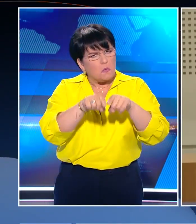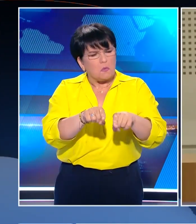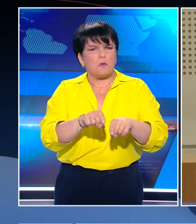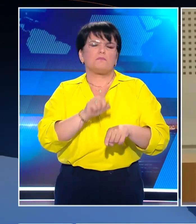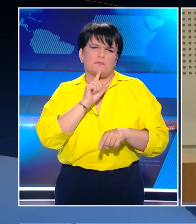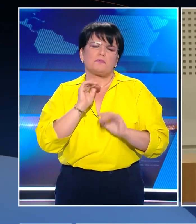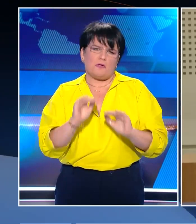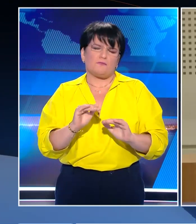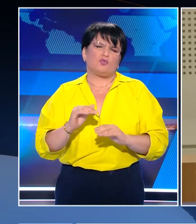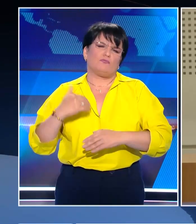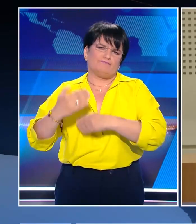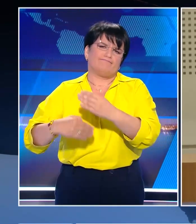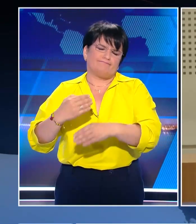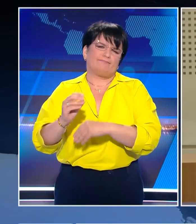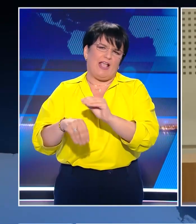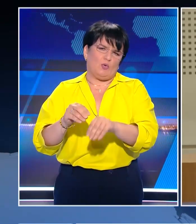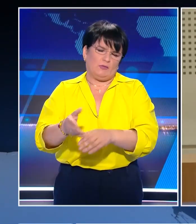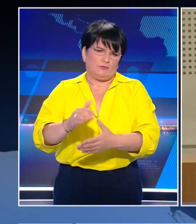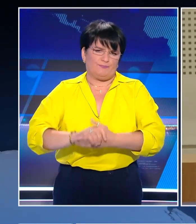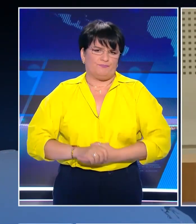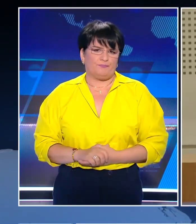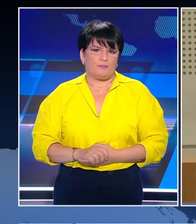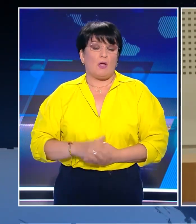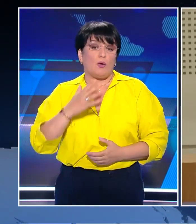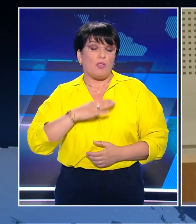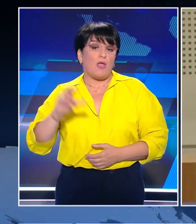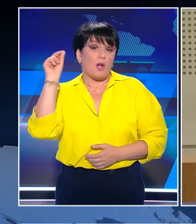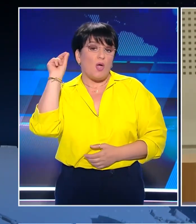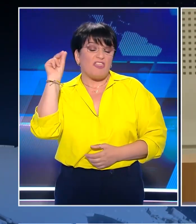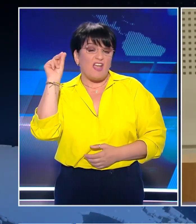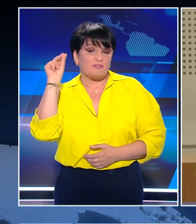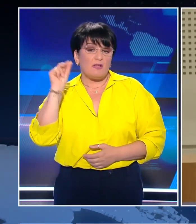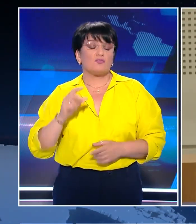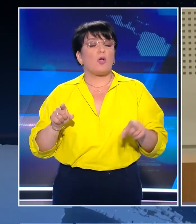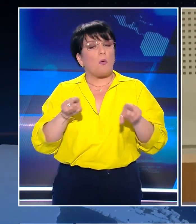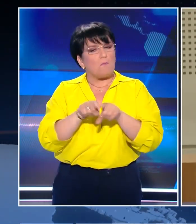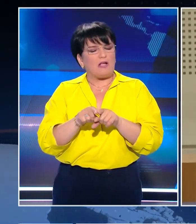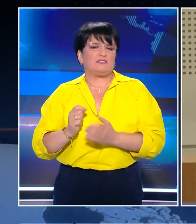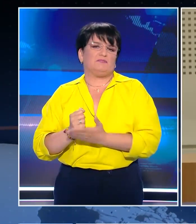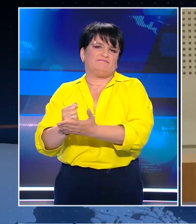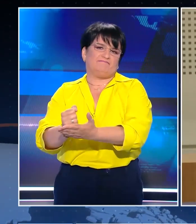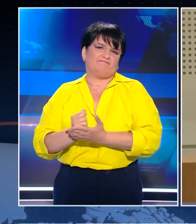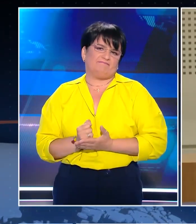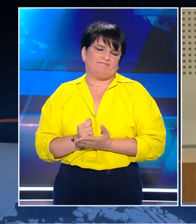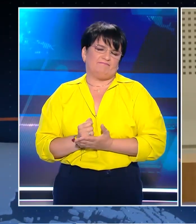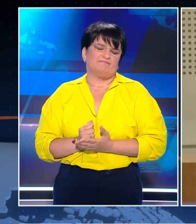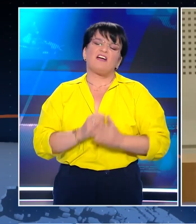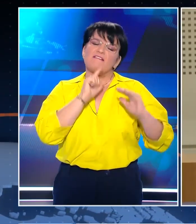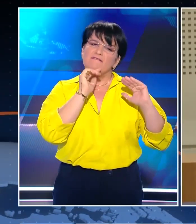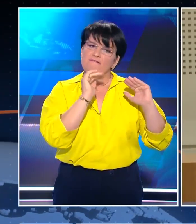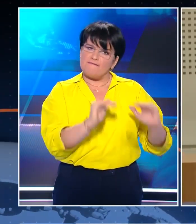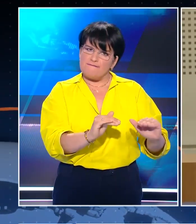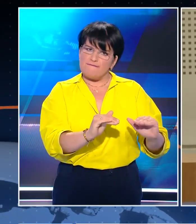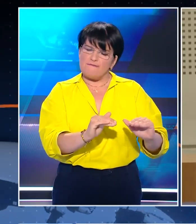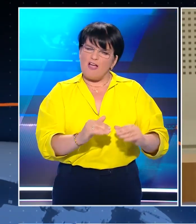σε αυτό το συναρπαστικό ταξίδι. Και θέλω να δεσμευτώ ότι θα συνεχίσω να είμαι δίπλα τους και θα συνεχίσω